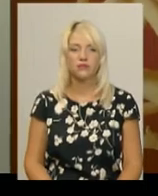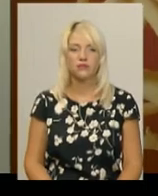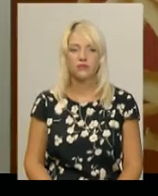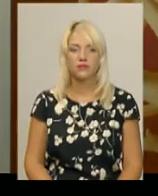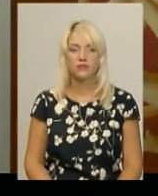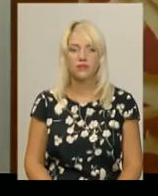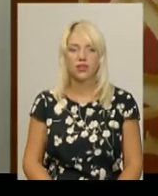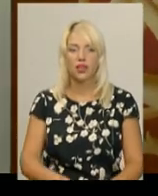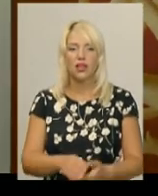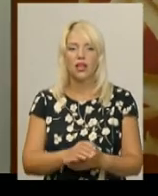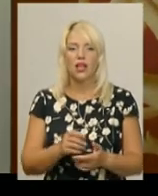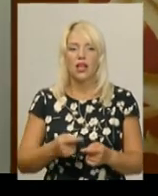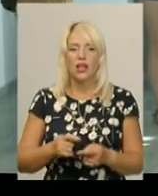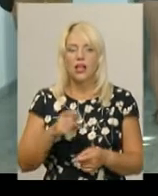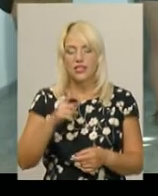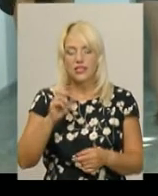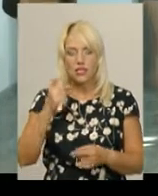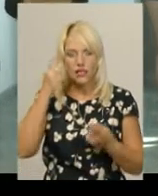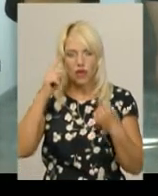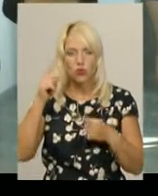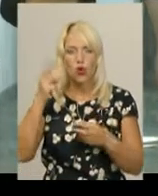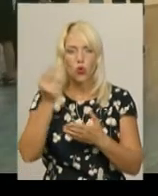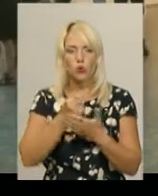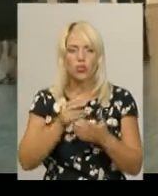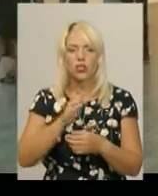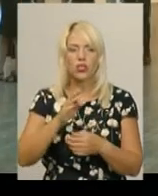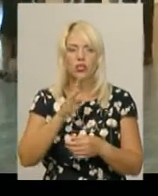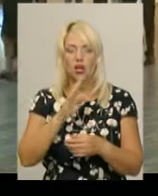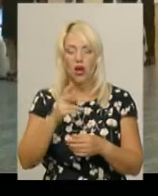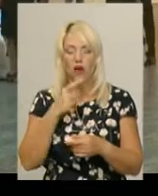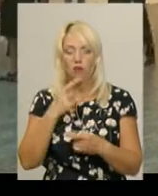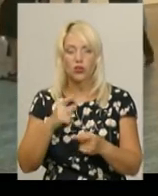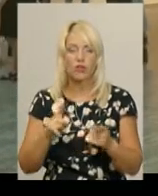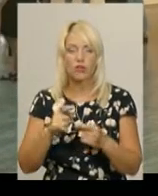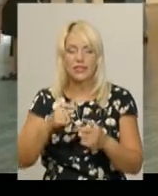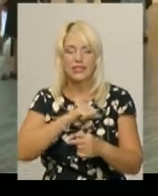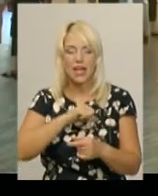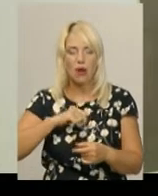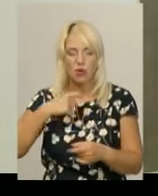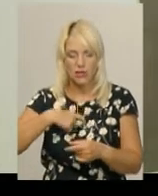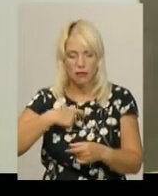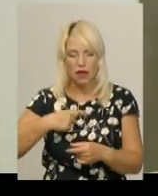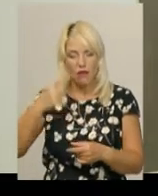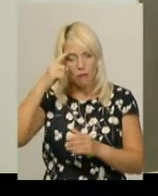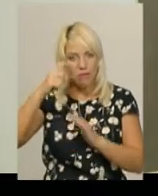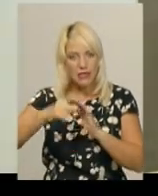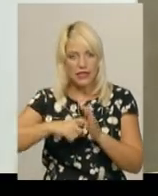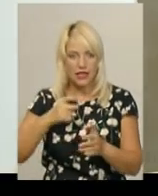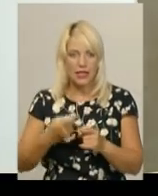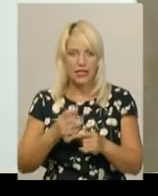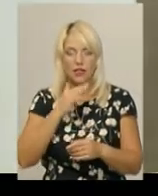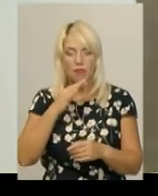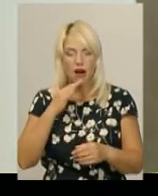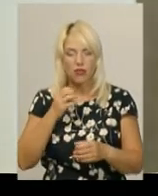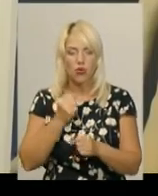Чисти тло за задумом художниці дозволяє людині краще пізнати себе, а самопізнання дарує внутрішню свободу. На багатьох роботах